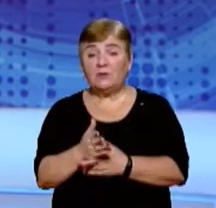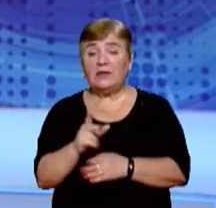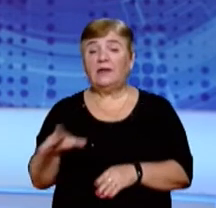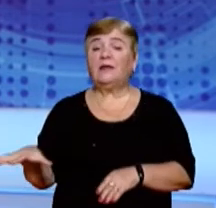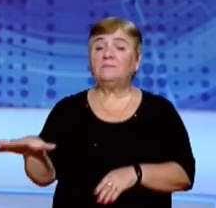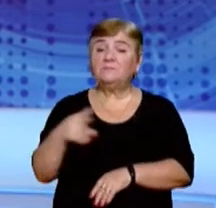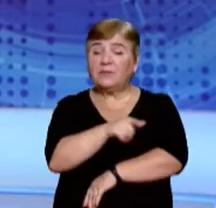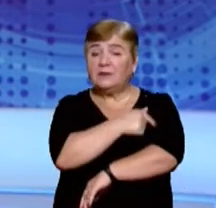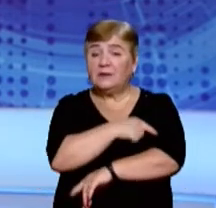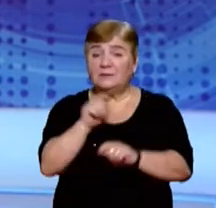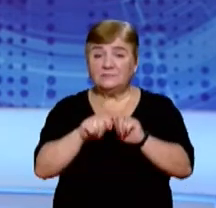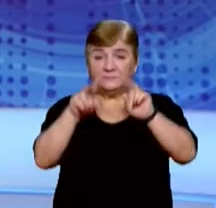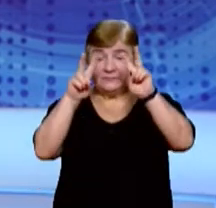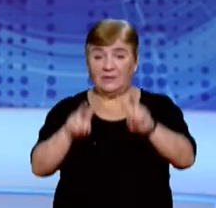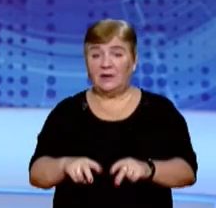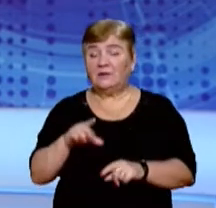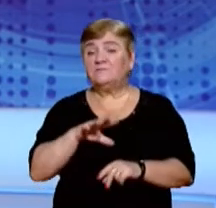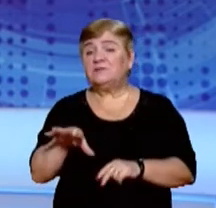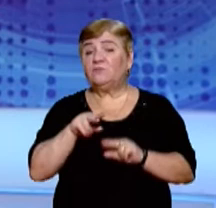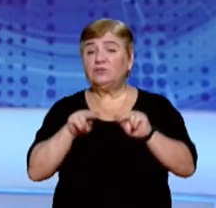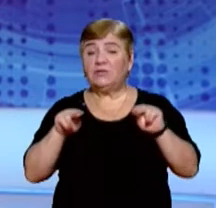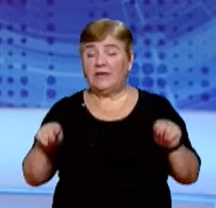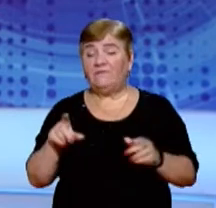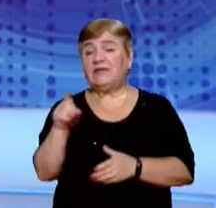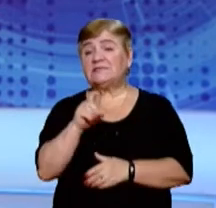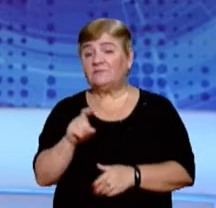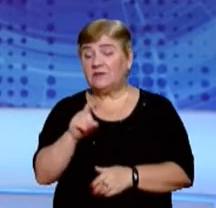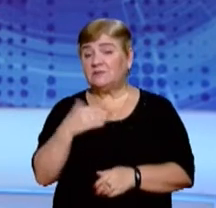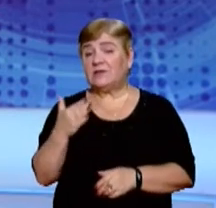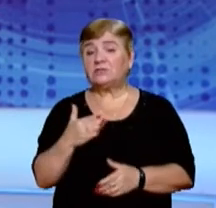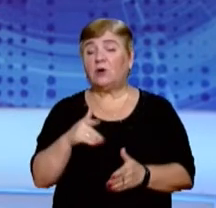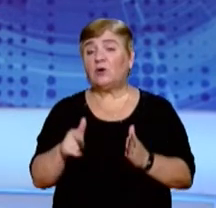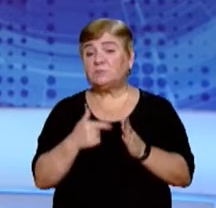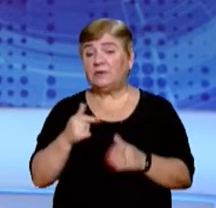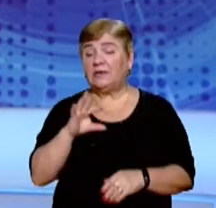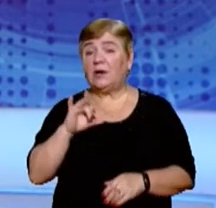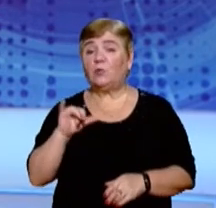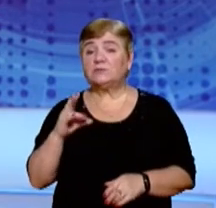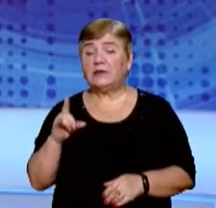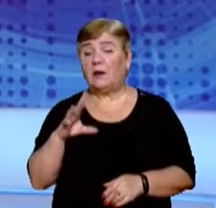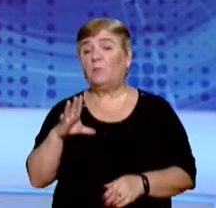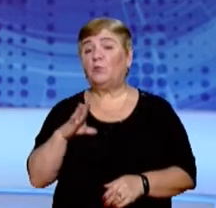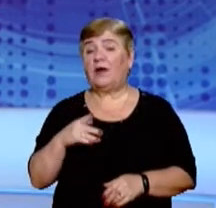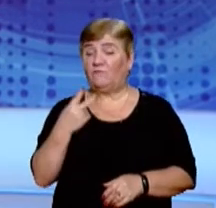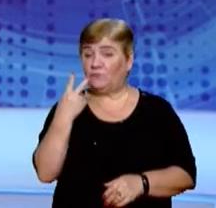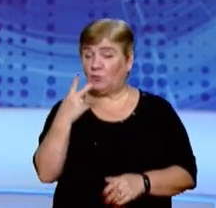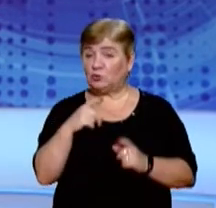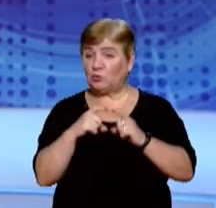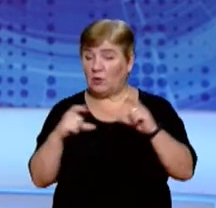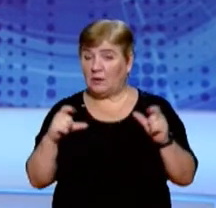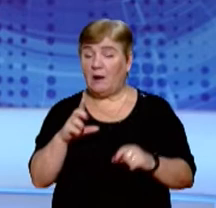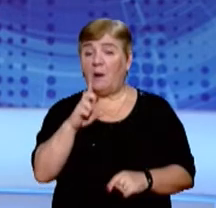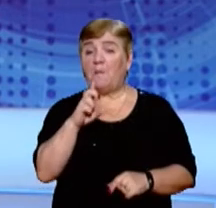медогляд всіх працівників на засоби захисту та дезінфекції. Наша кореспондантка Оксана Ушакова побувала в двох школах